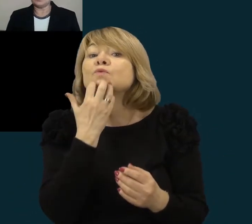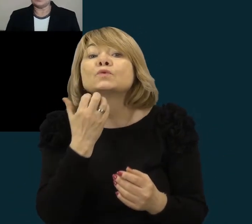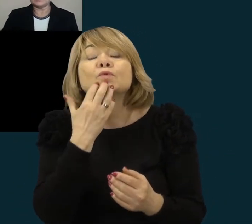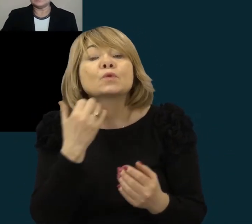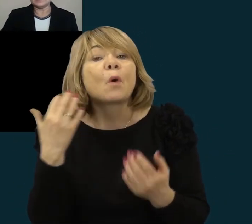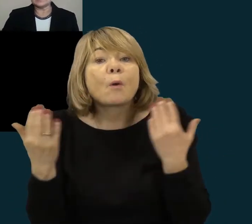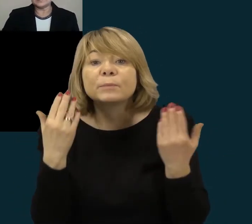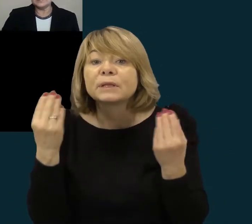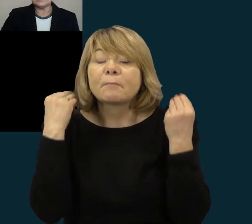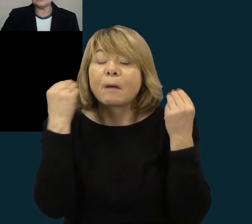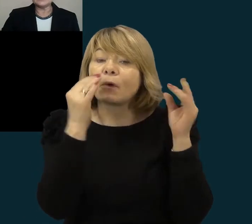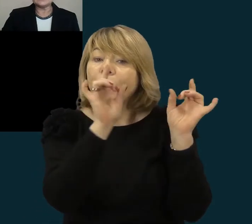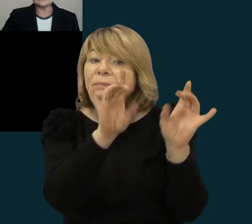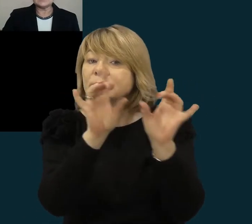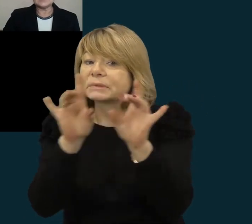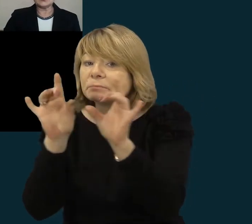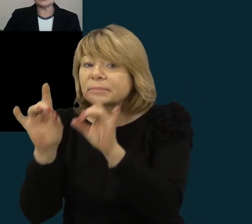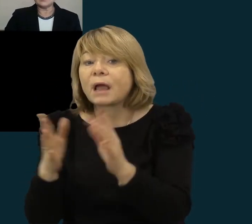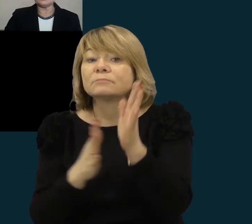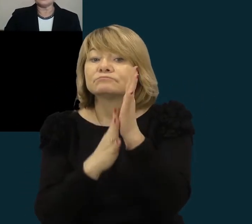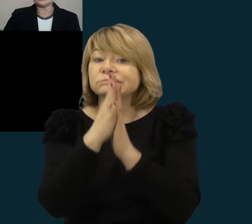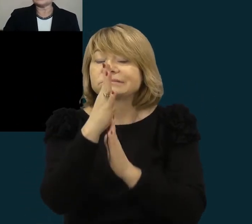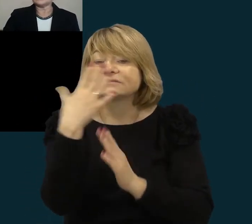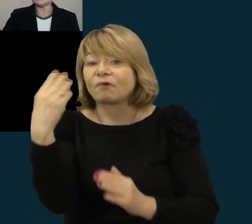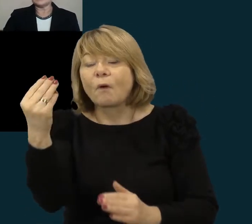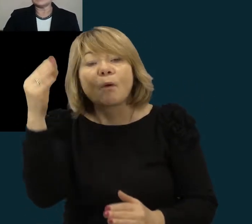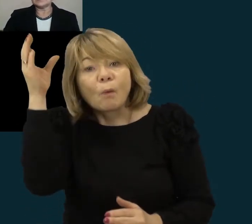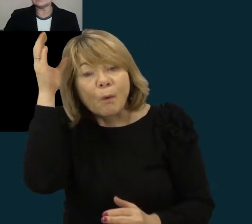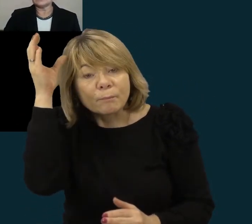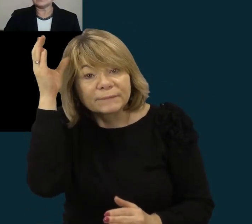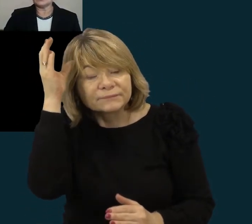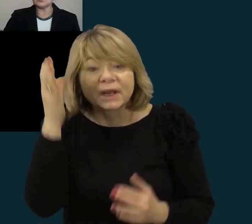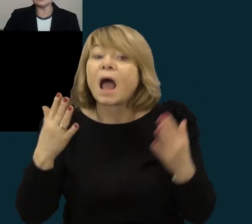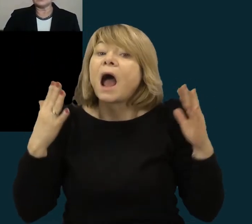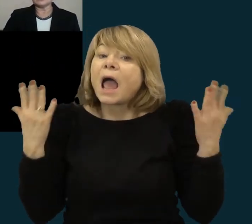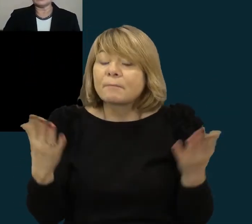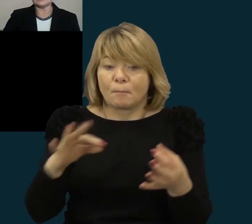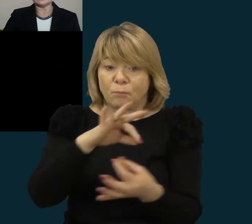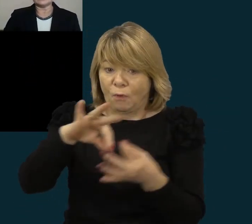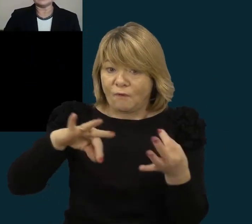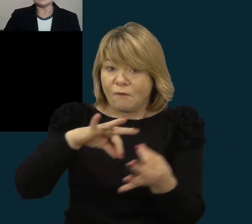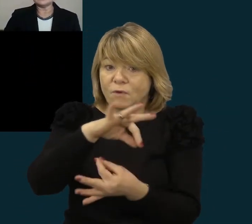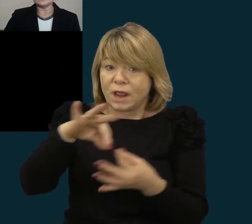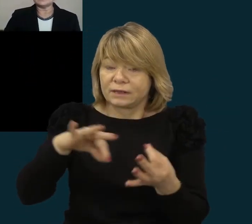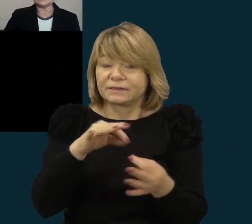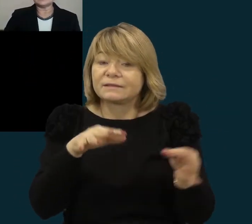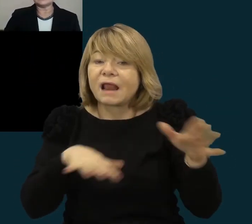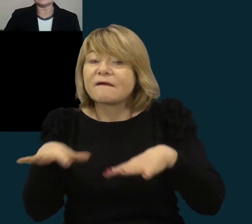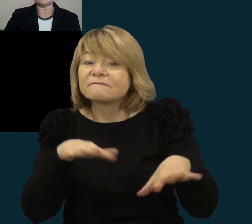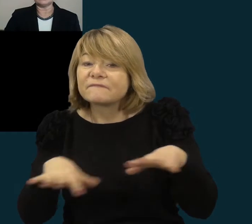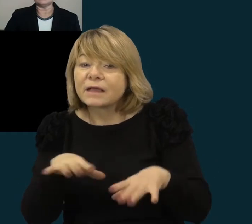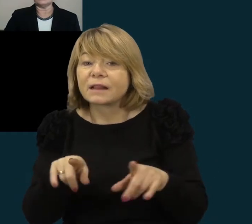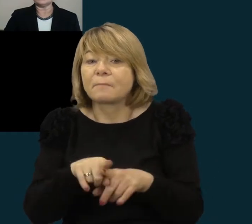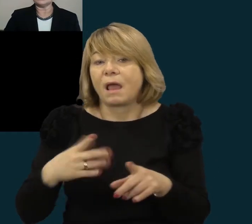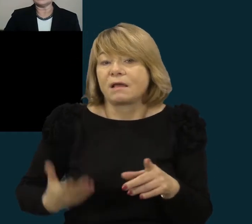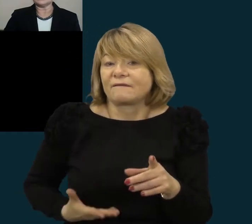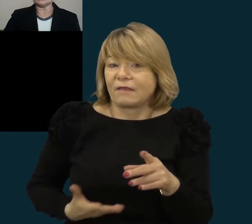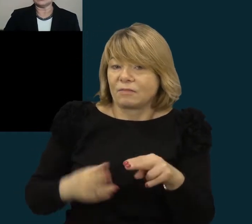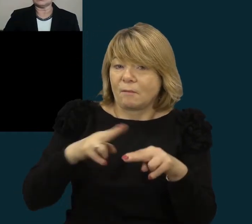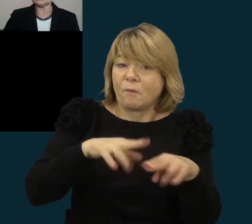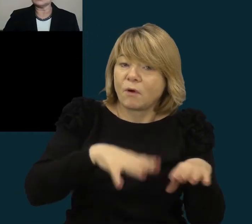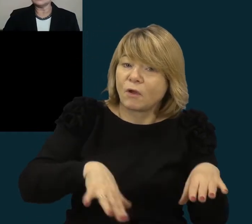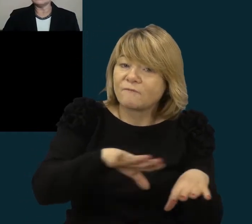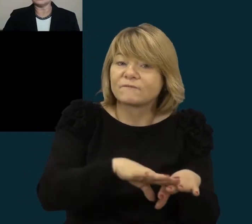dalykinės kompetencijas. Taip pat atskleisiu, kaip projektinė veikla gyvenamoje aplinkoje per dalykinį integraciją įtakojo mokymos